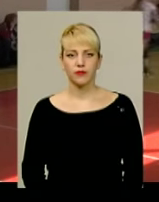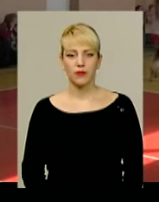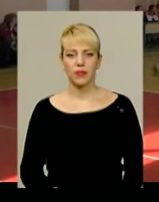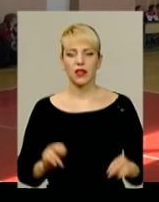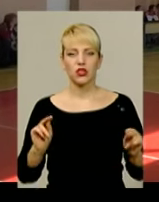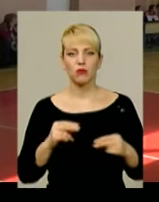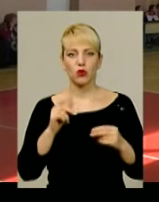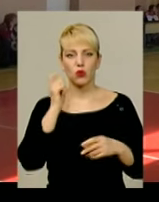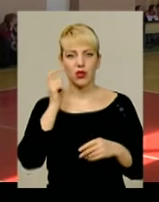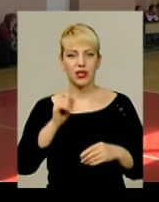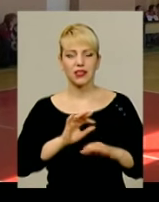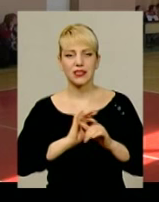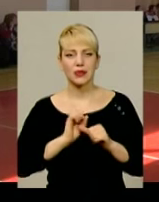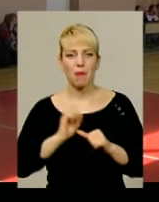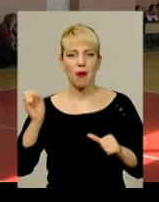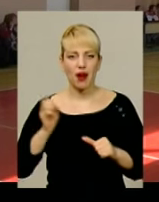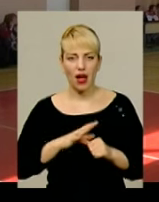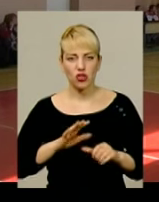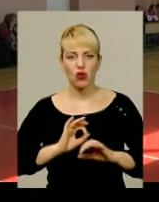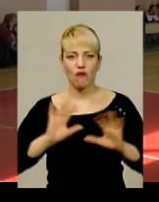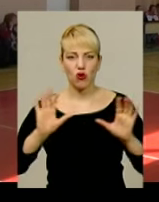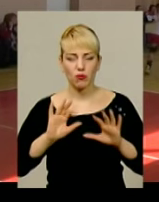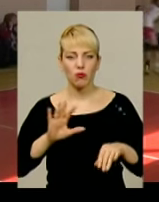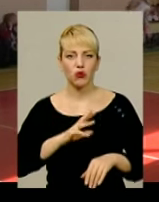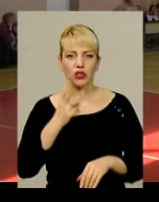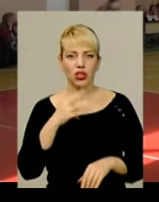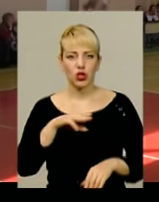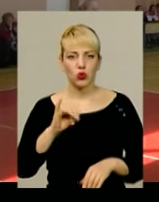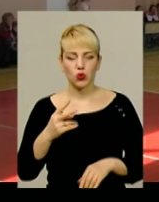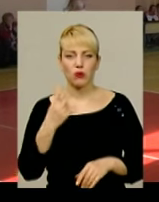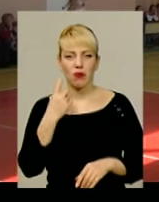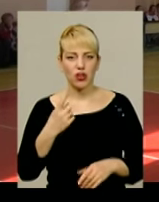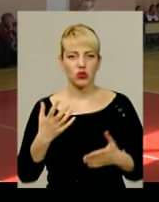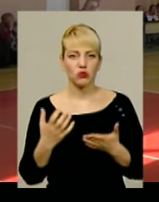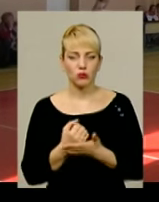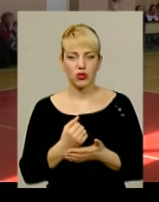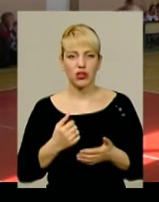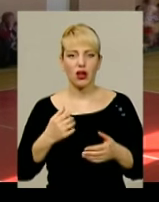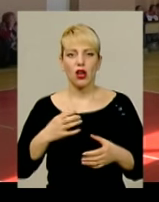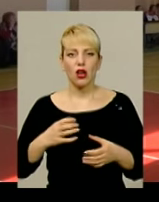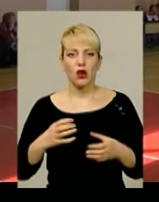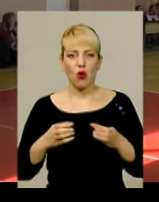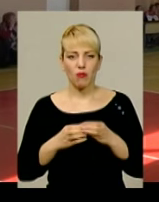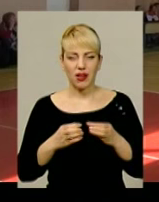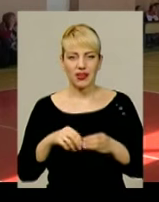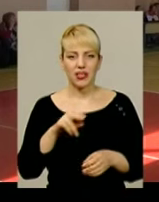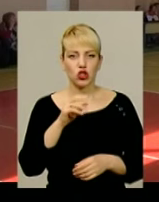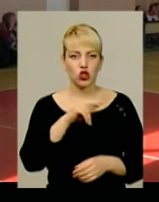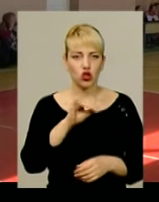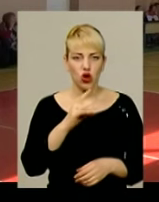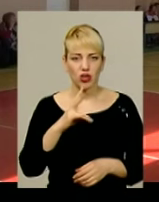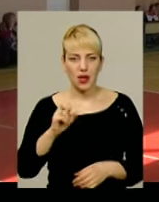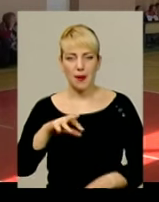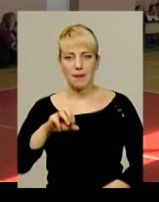Чемпіонат України з пляжного волейболу складався з трьох турів. На першому з них у Запоріжжі перемогу здобула команда з Деражні – Чорна Мельник. Другий етап